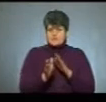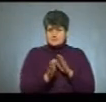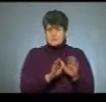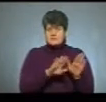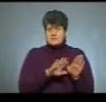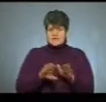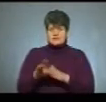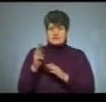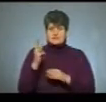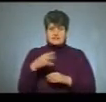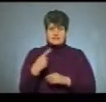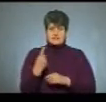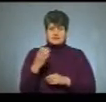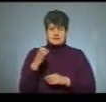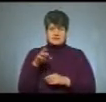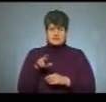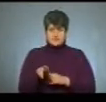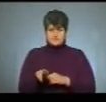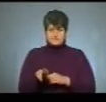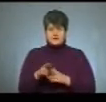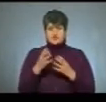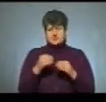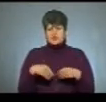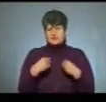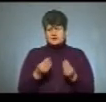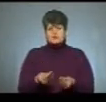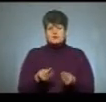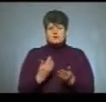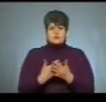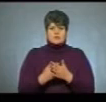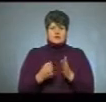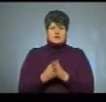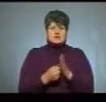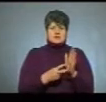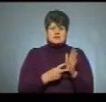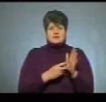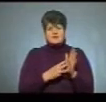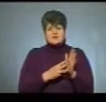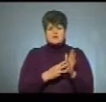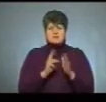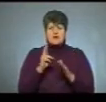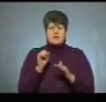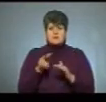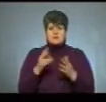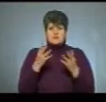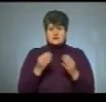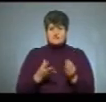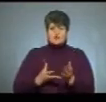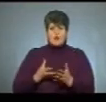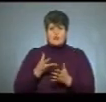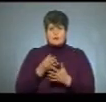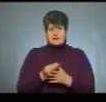січня. Ну і ще дається там до семи, по-моєму, восьми календарних днів для того, щоб оплатити